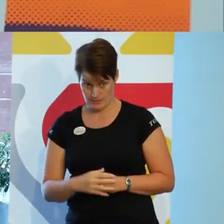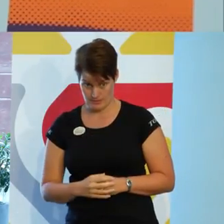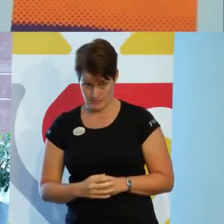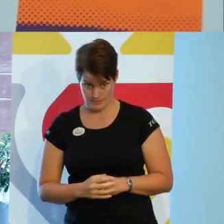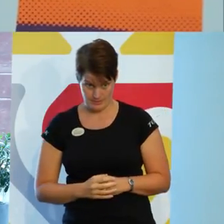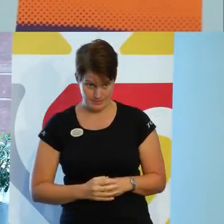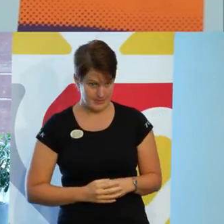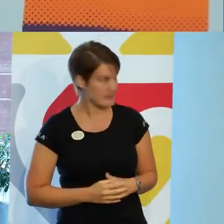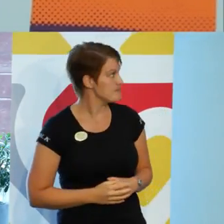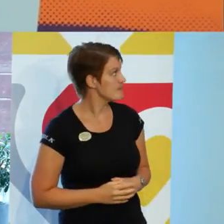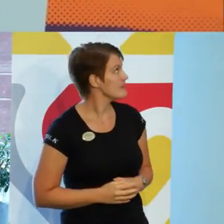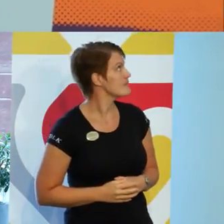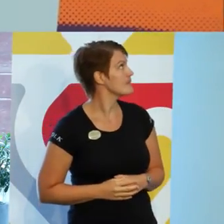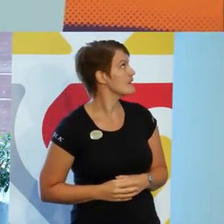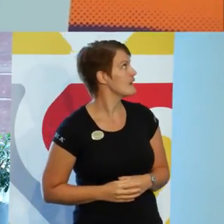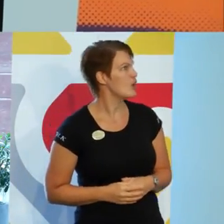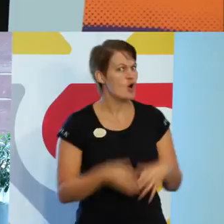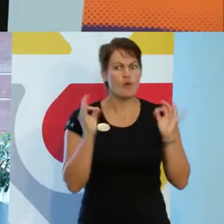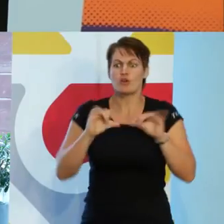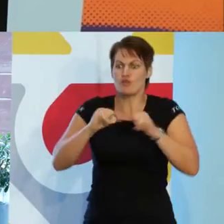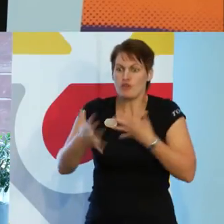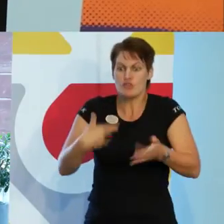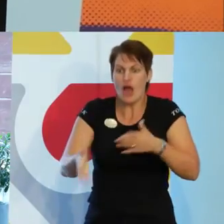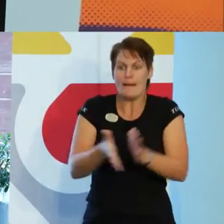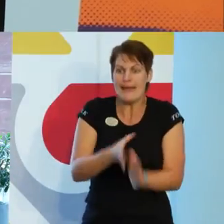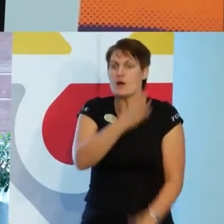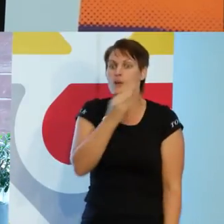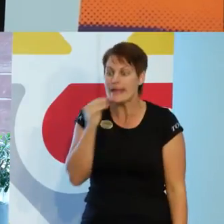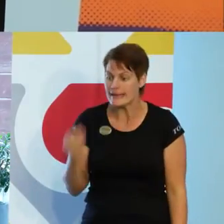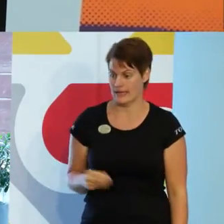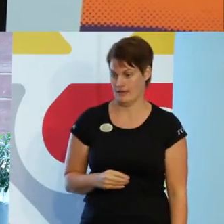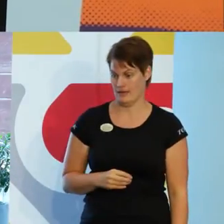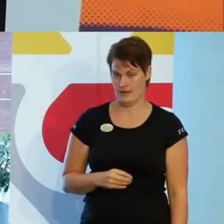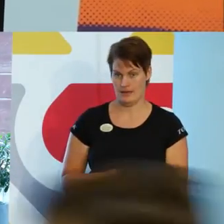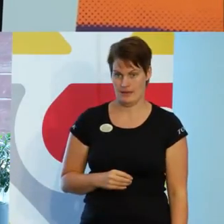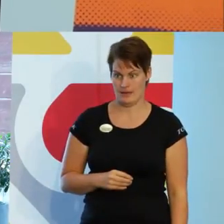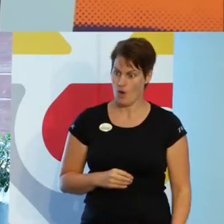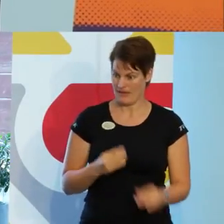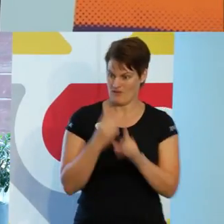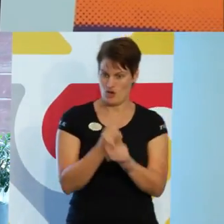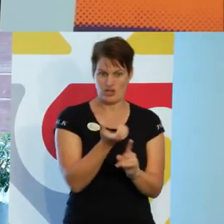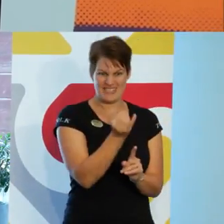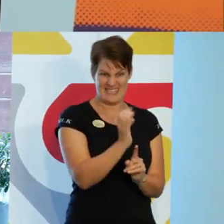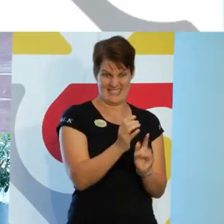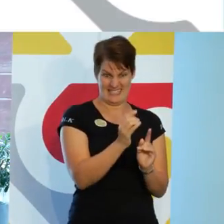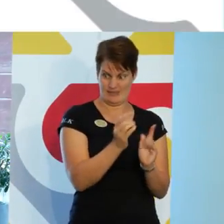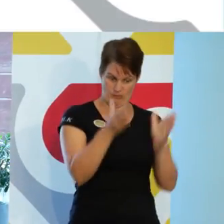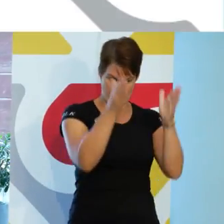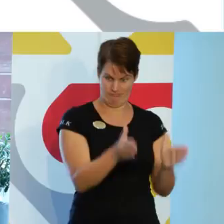Och hur mycket får en lov att göra med det här skägget? Inom ramen för cis-normen.